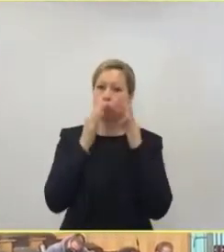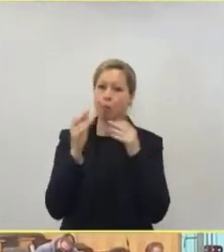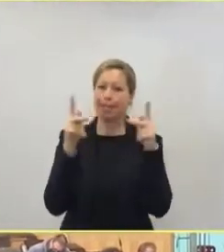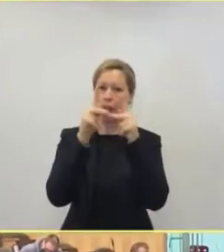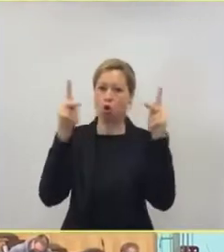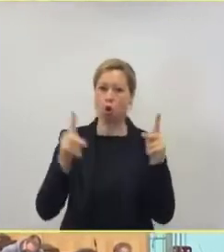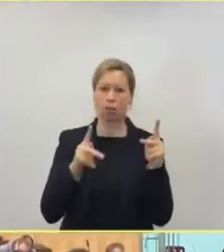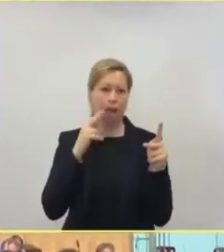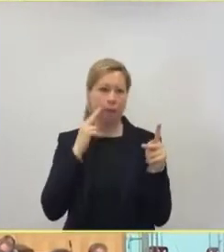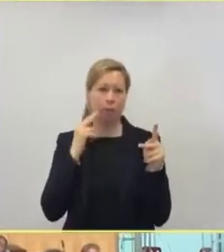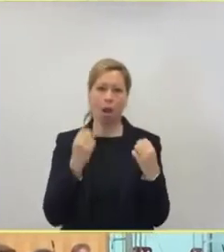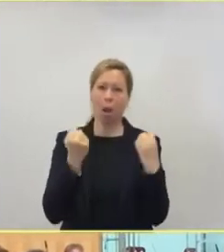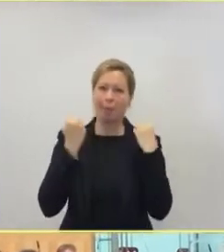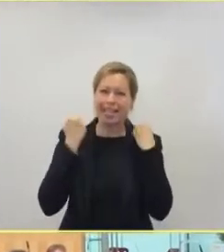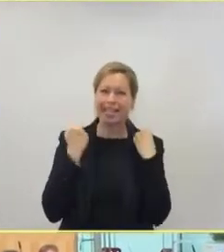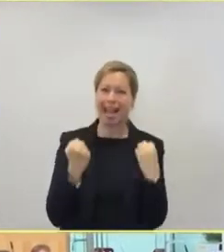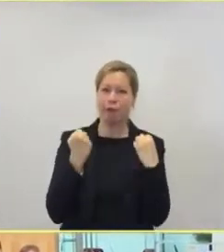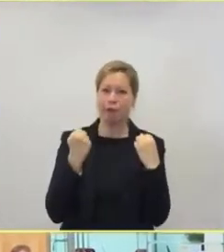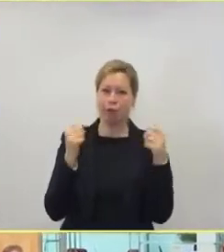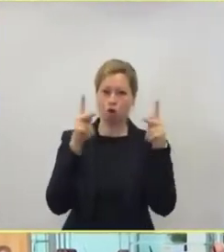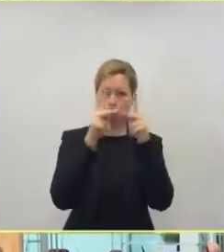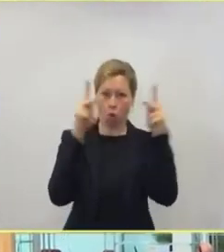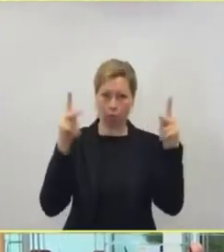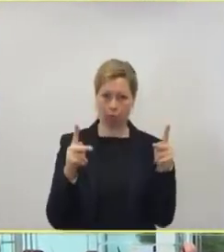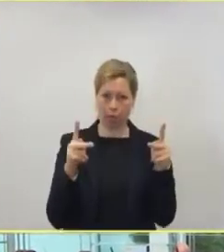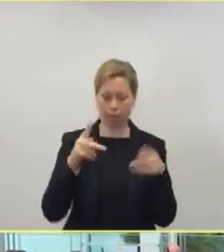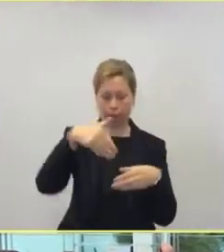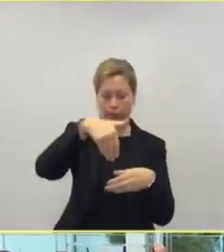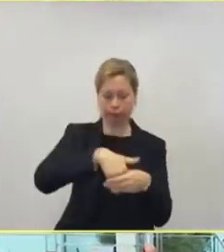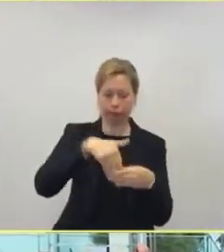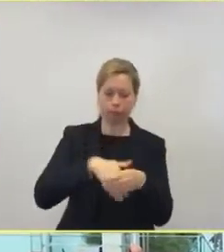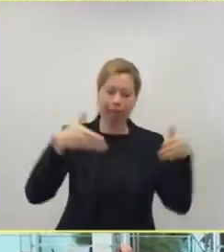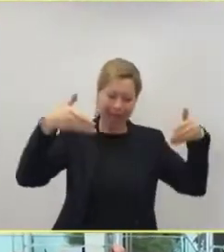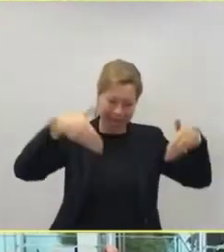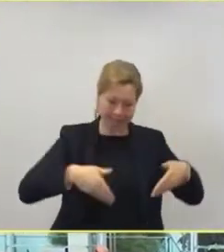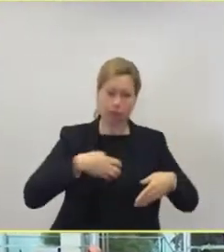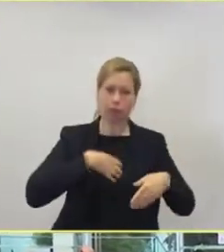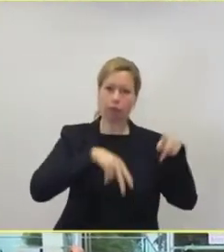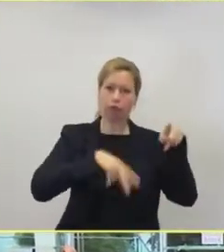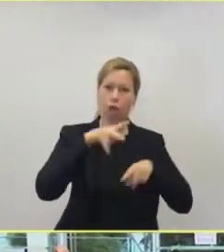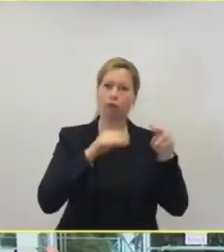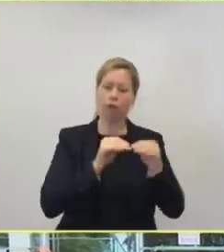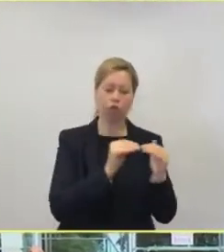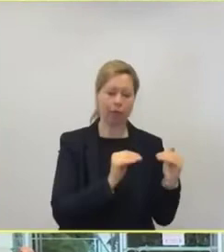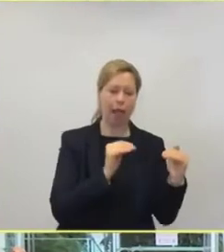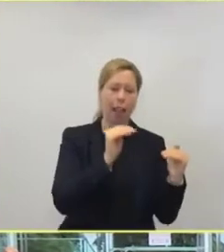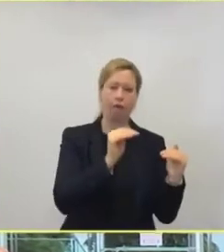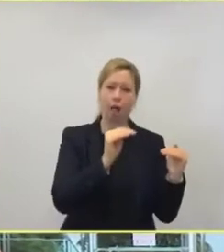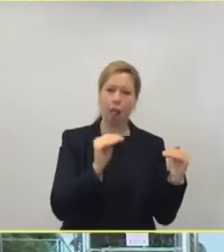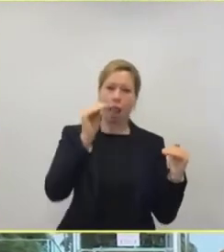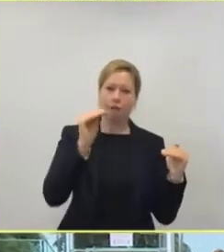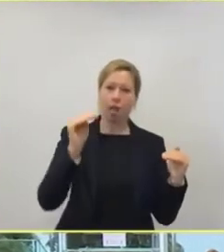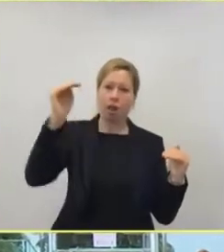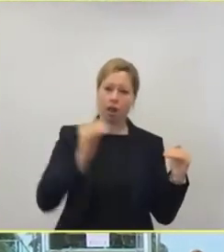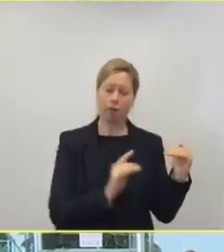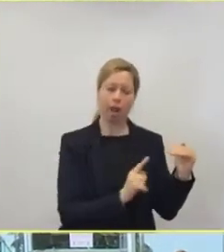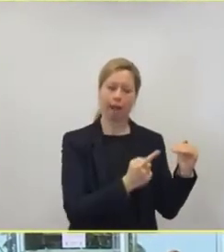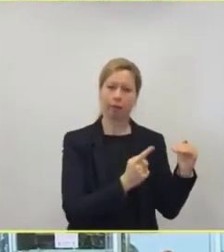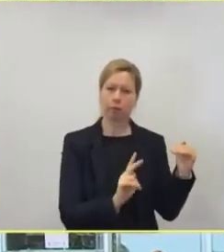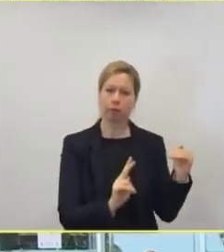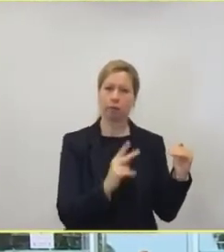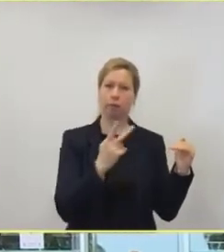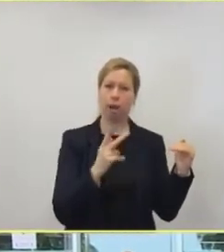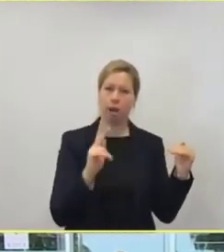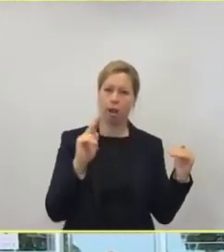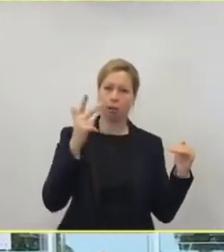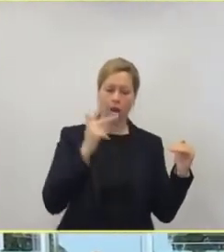Intensivstationen wurden kategorisiert Level 1, Level 2, Level 3 und es ist genau festgelegt,